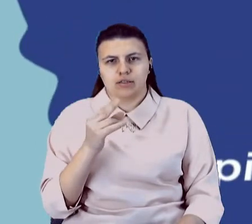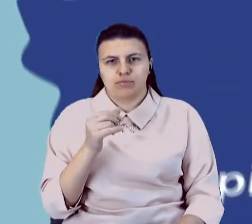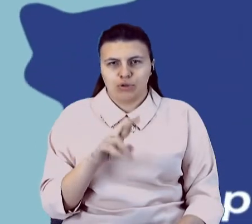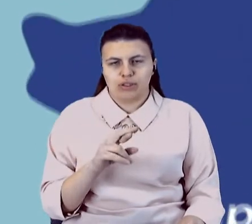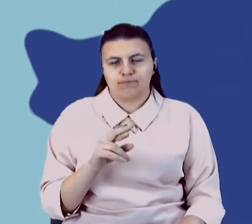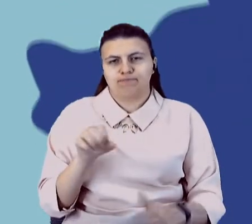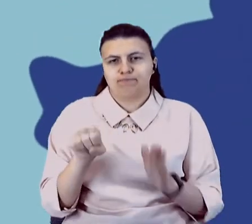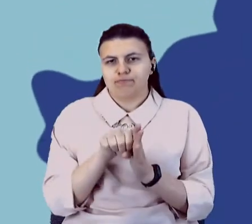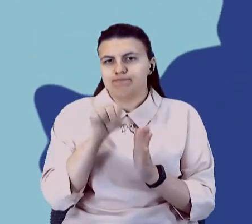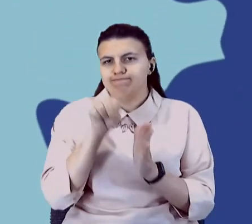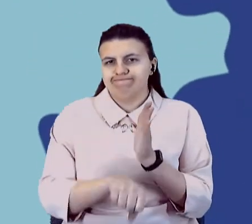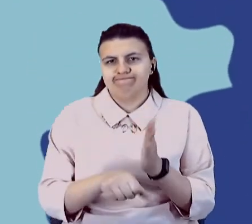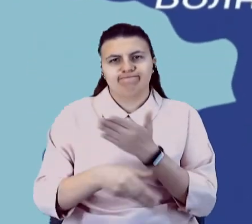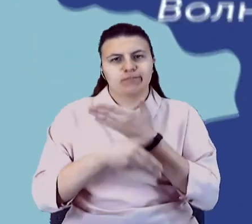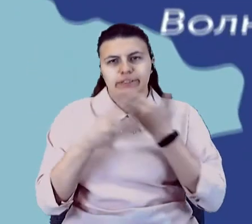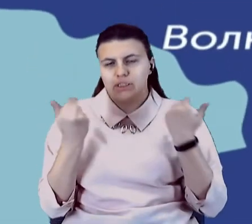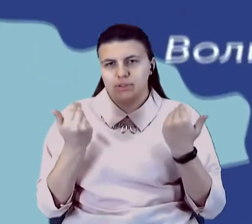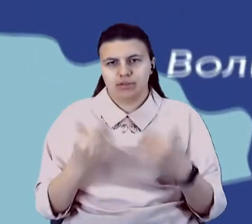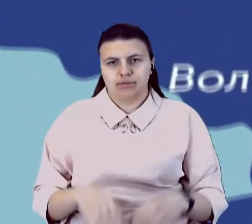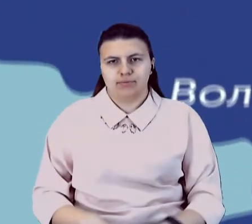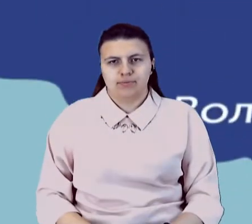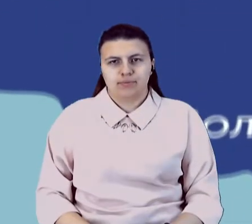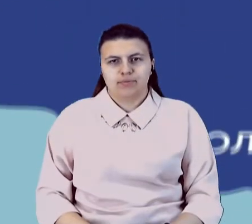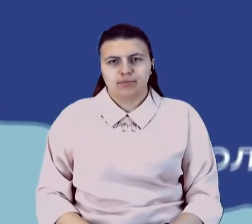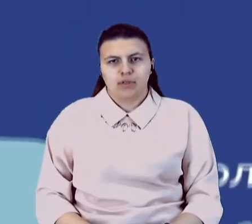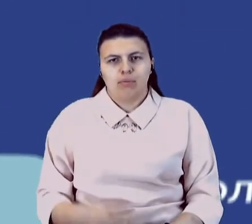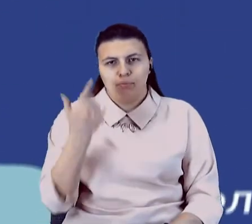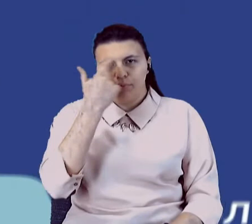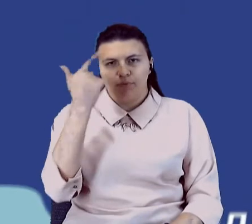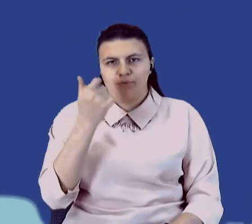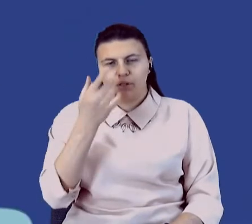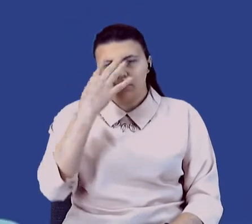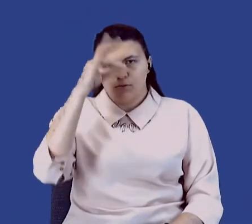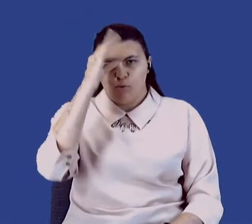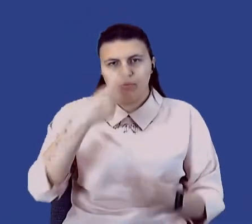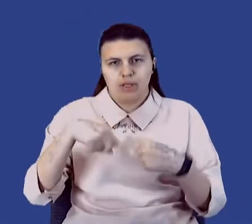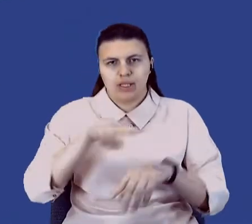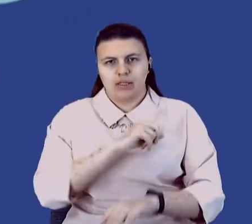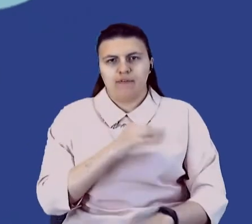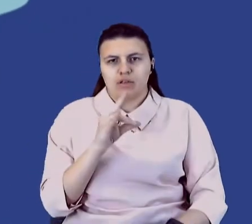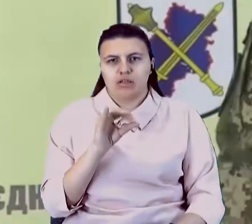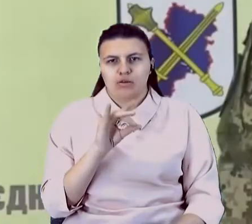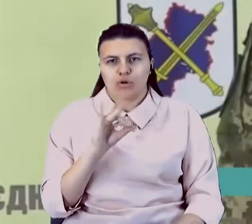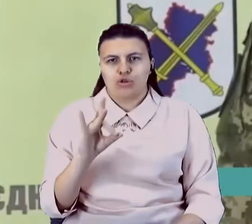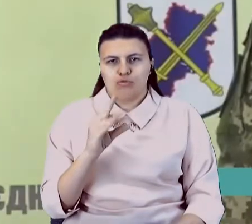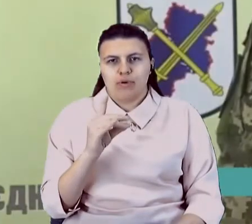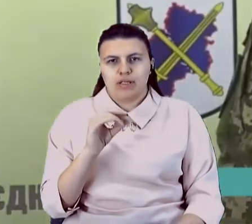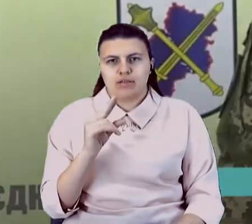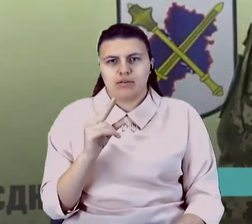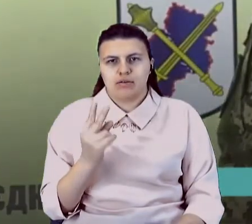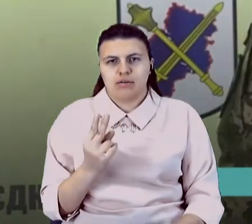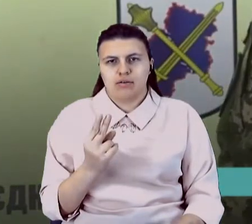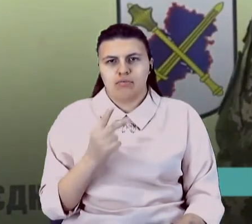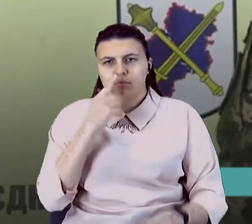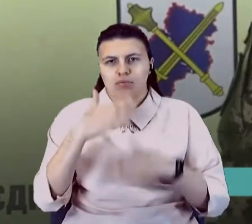загиблих серед українських військових немає, повідомив речник об'єднаних сил Віктор Шубец. Неподалік населеного